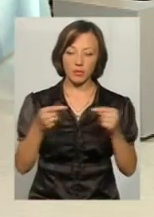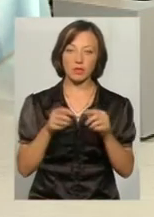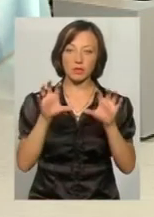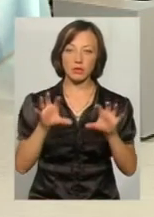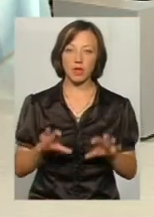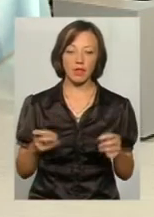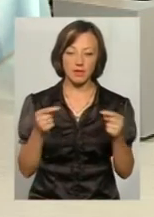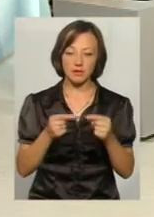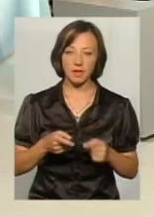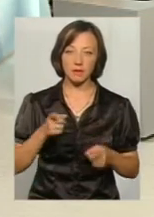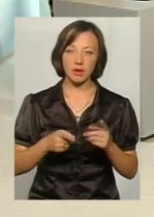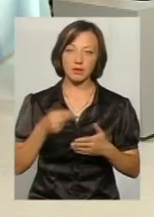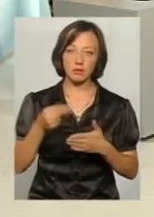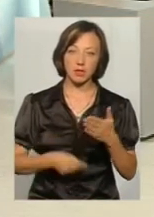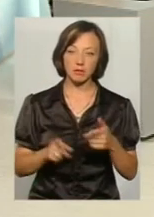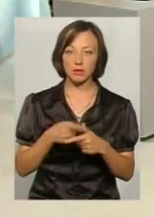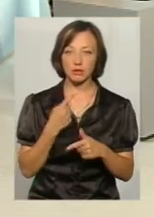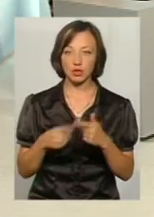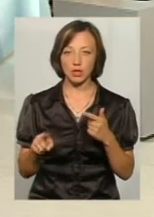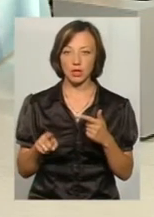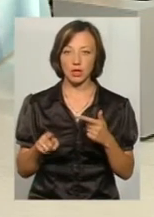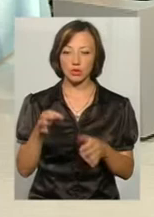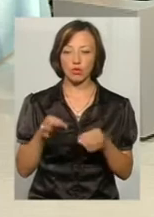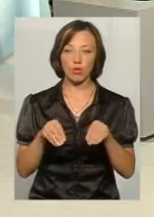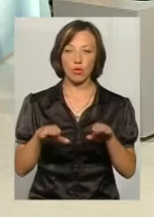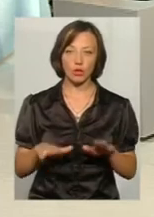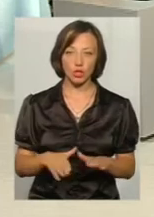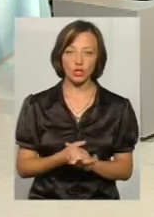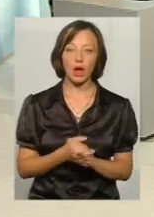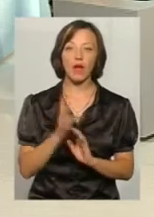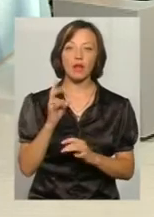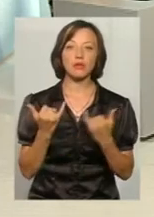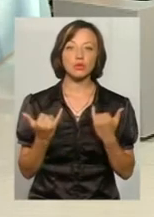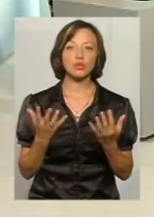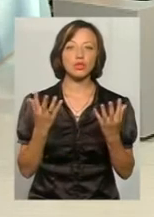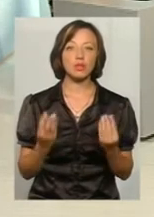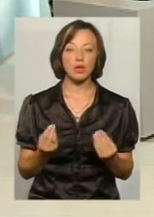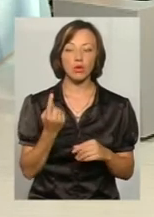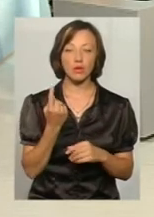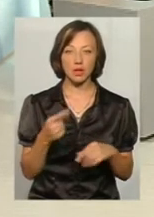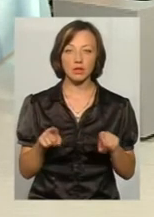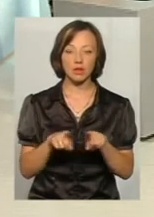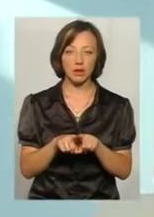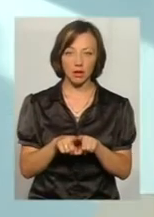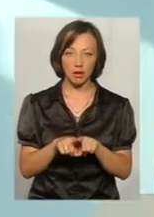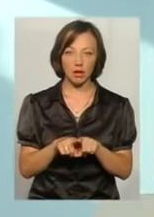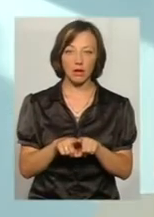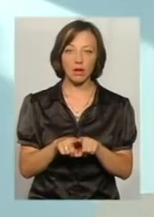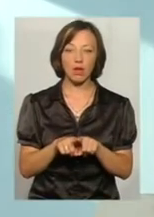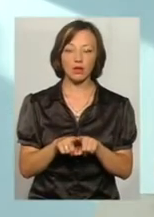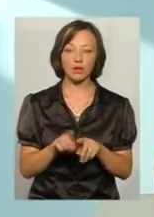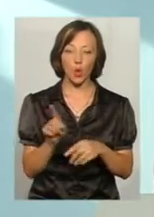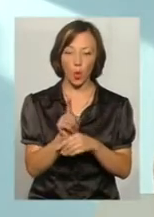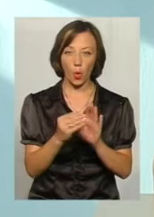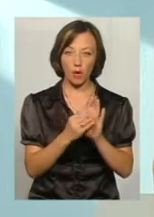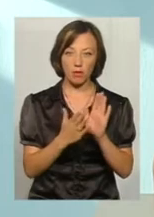не звіряючи справжність підпису чи справжність судового рішення. Тобто, на сьогоднішній день вже одна така, скажімо, складова